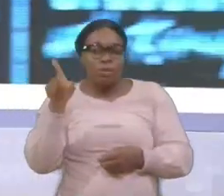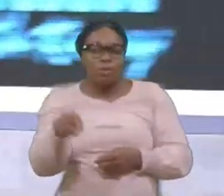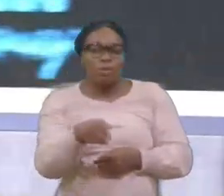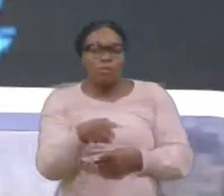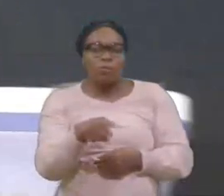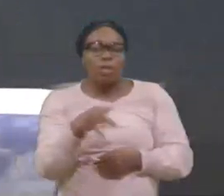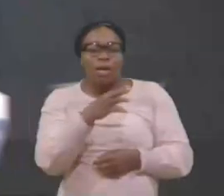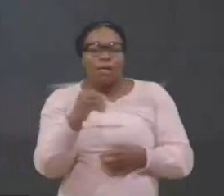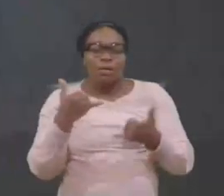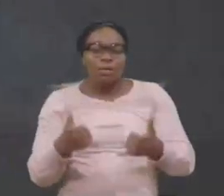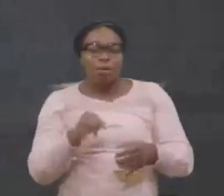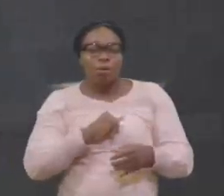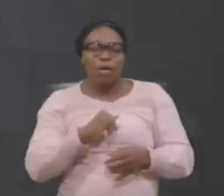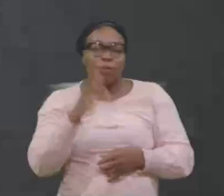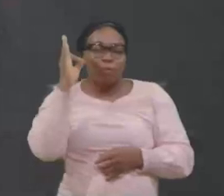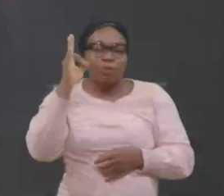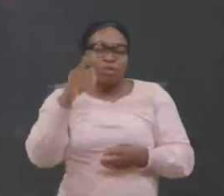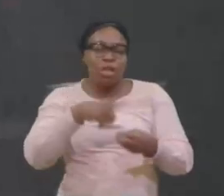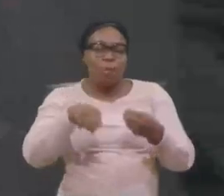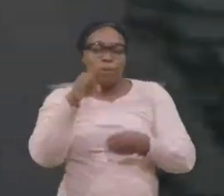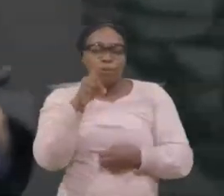je prêche sur vous maintenant